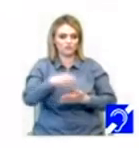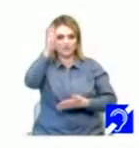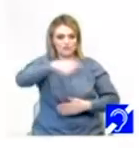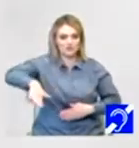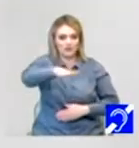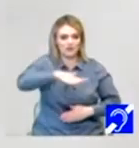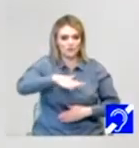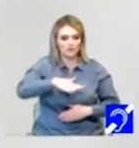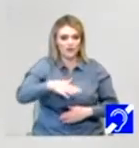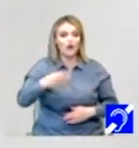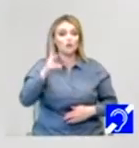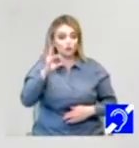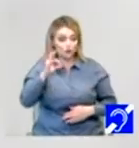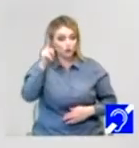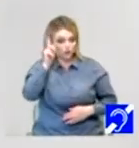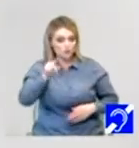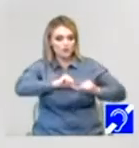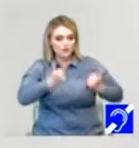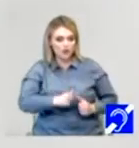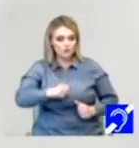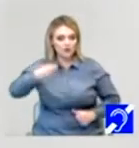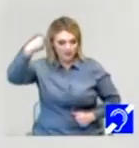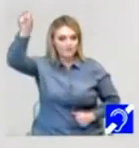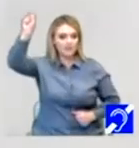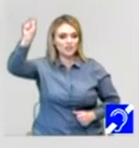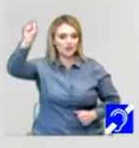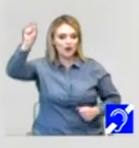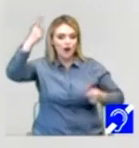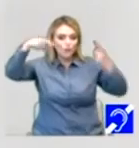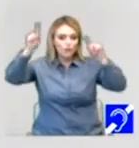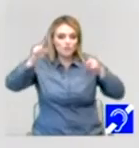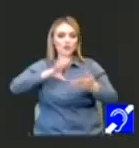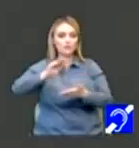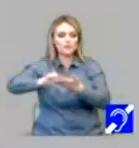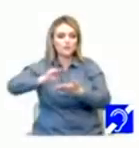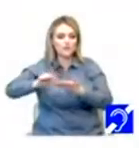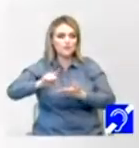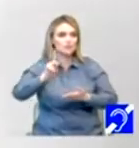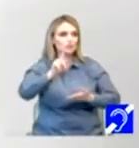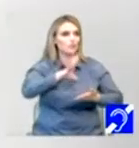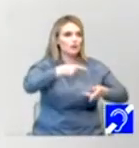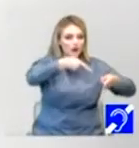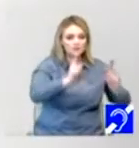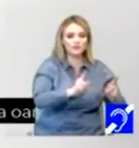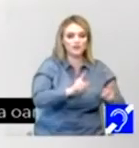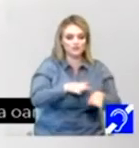Dar nu știm că dragostea învinge și că poveștile au fost scrise să fie adevărate.